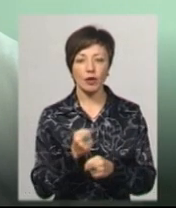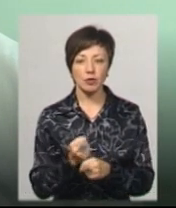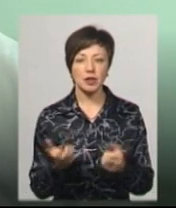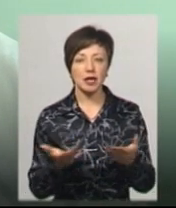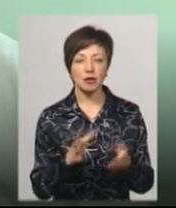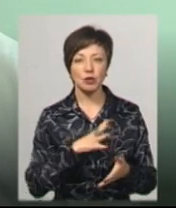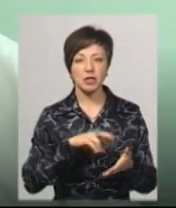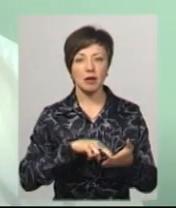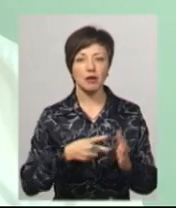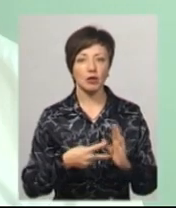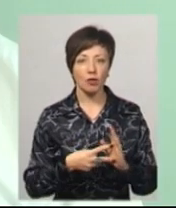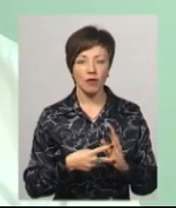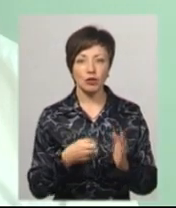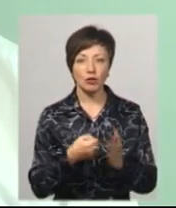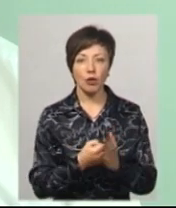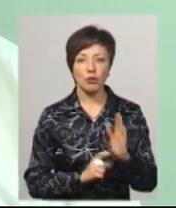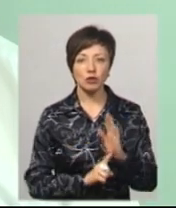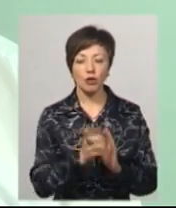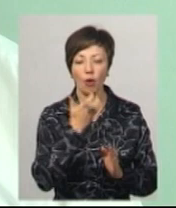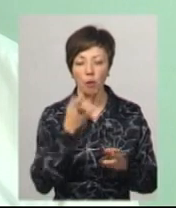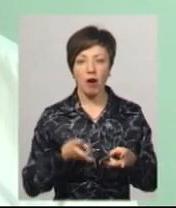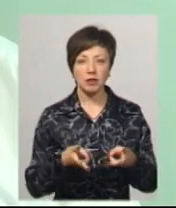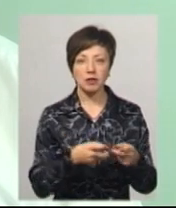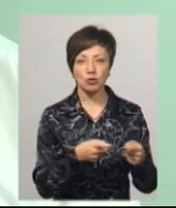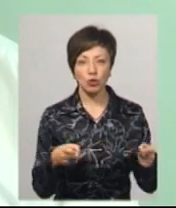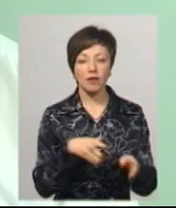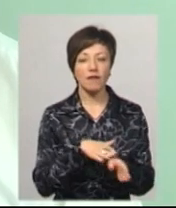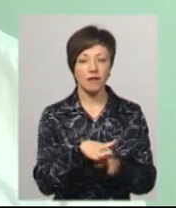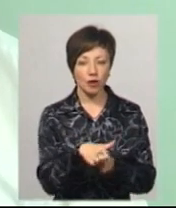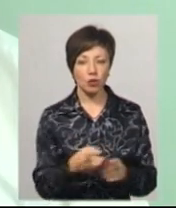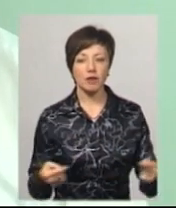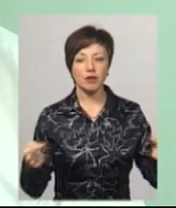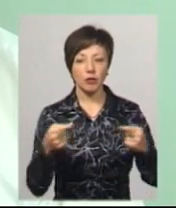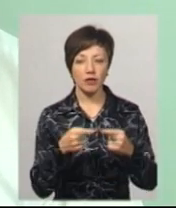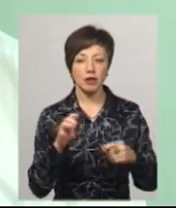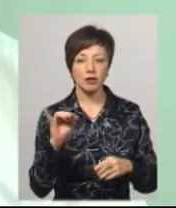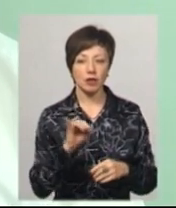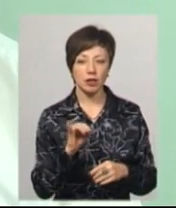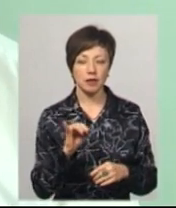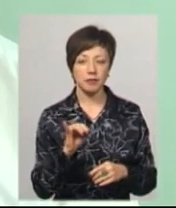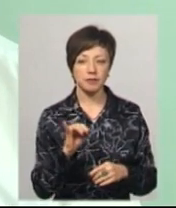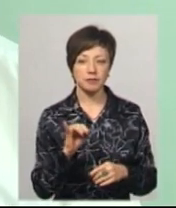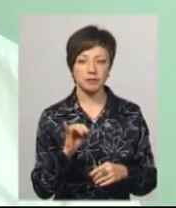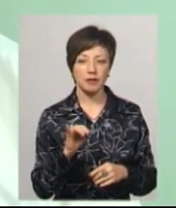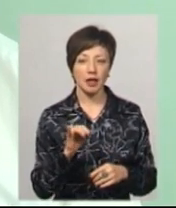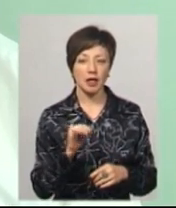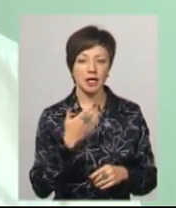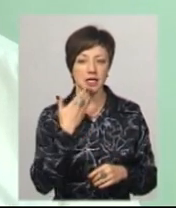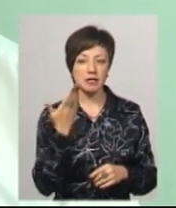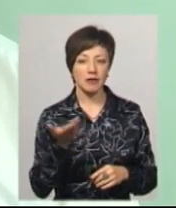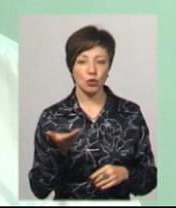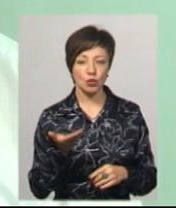які були заплановані до початку опалювальної сезону, виконали, відповідно, і вже звітують про те, що